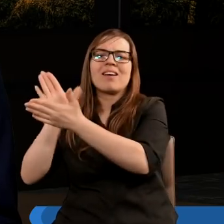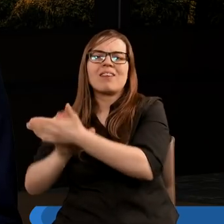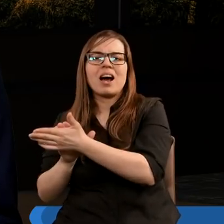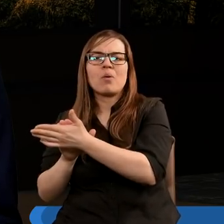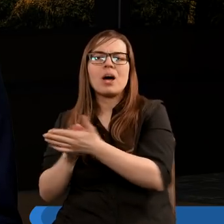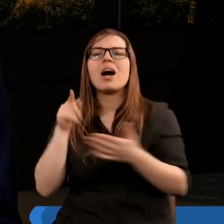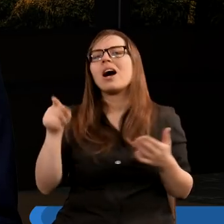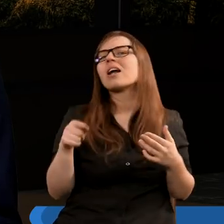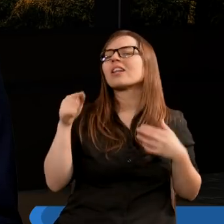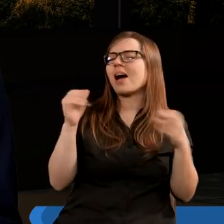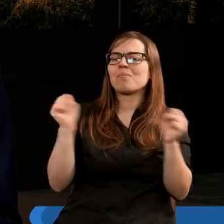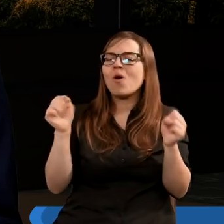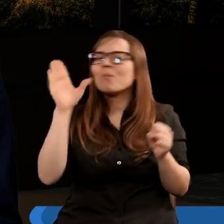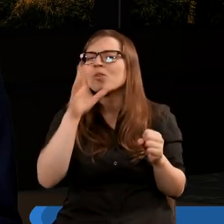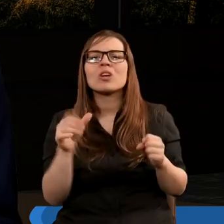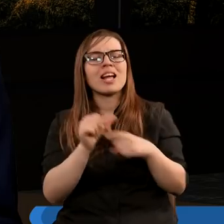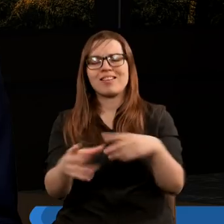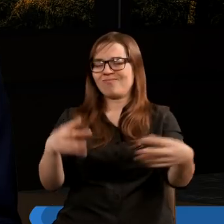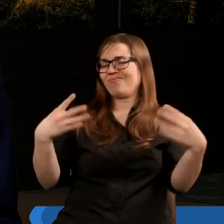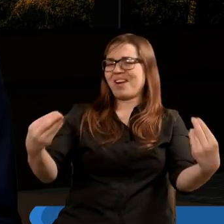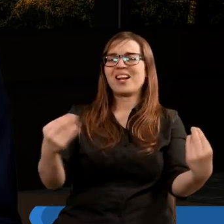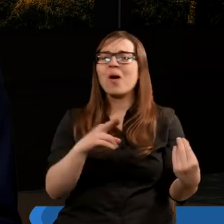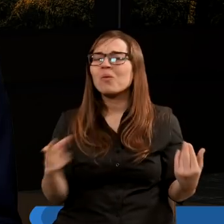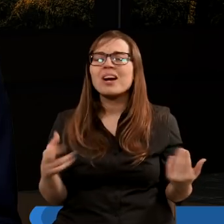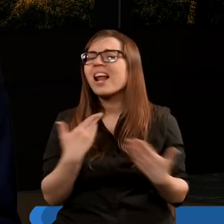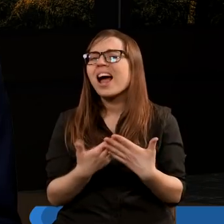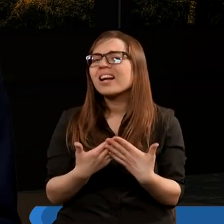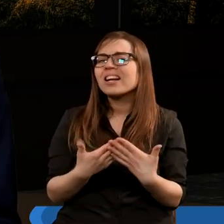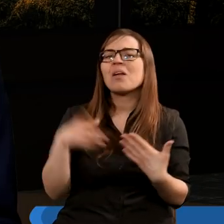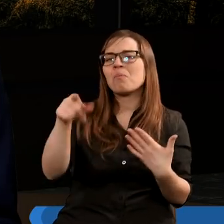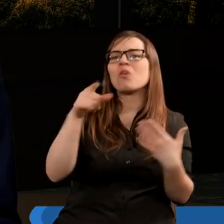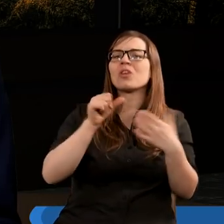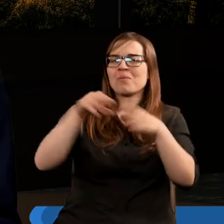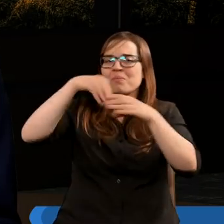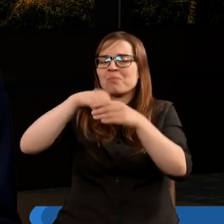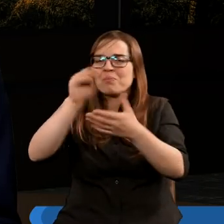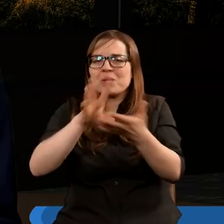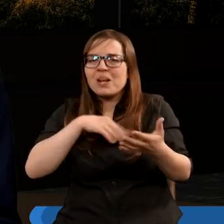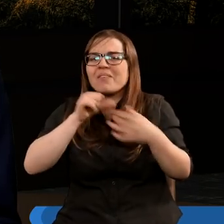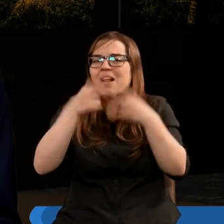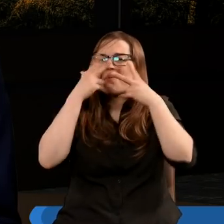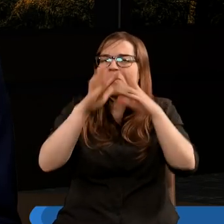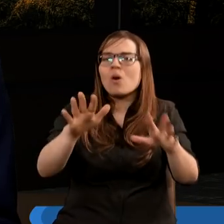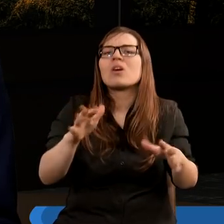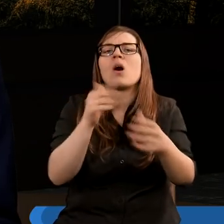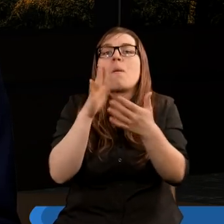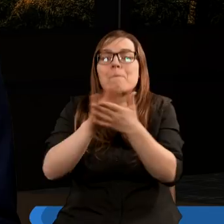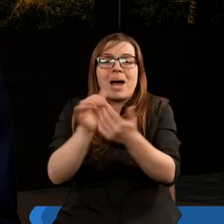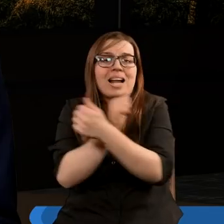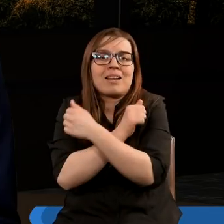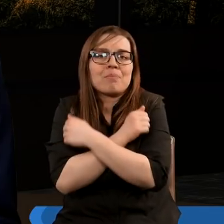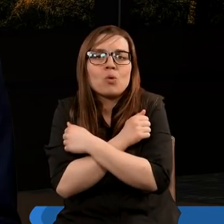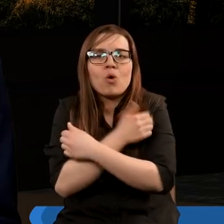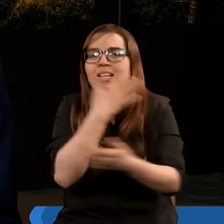chwałę. Ta bojaźń Boża jest czymś wspaniałym, bo tutaj czytamy o niej przez całe Pismo Święte o tej bojaźni, a jednocześnie o tym, że w miłości nie ma